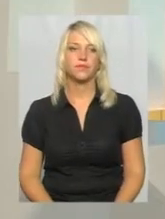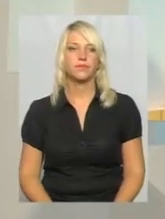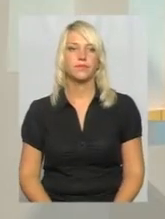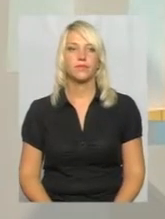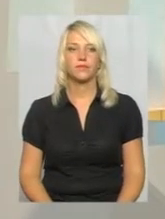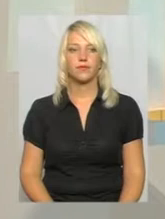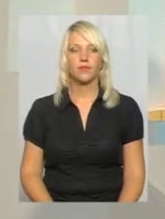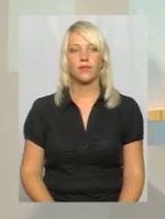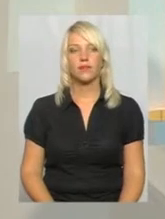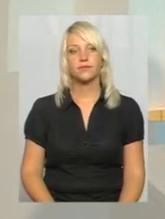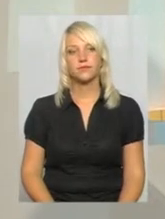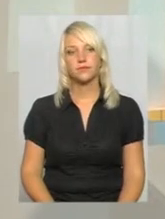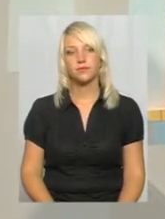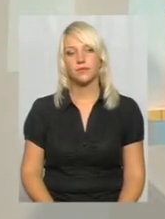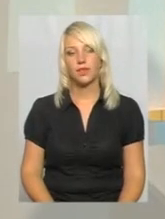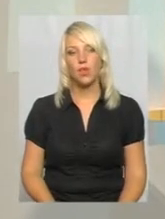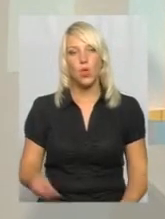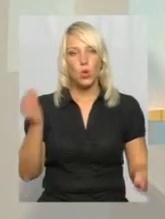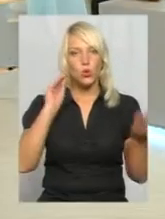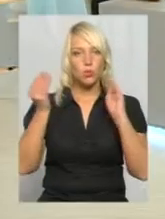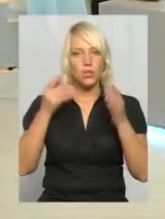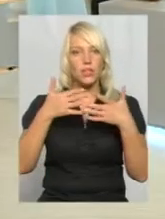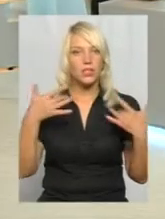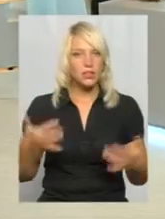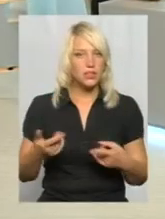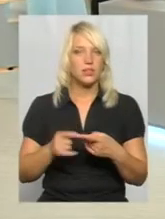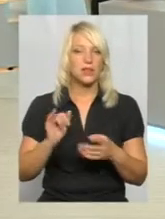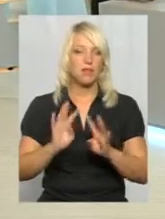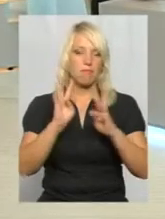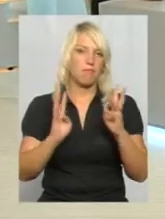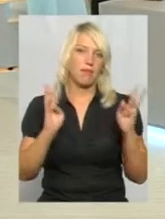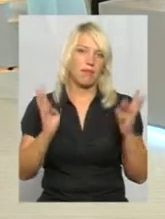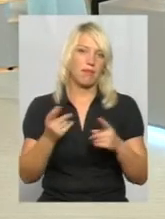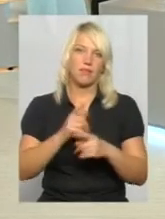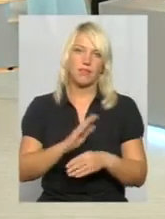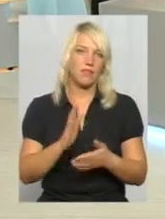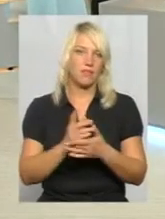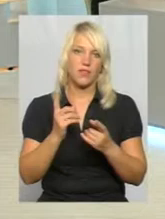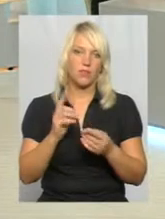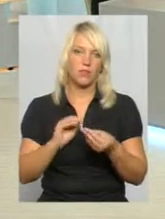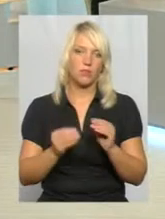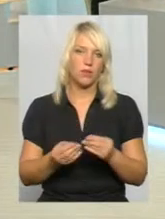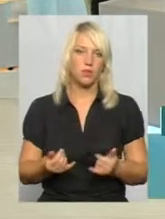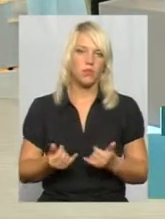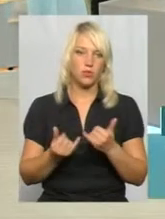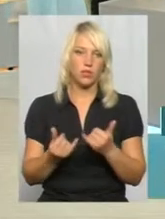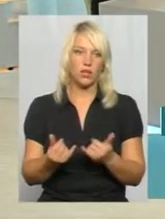Отож, пане Володимир, думки різні. Паркан, в принципі, не є великою проблемою для